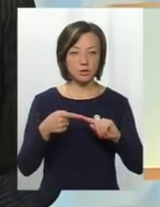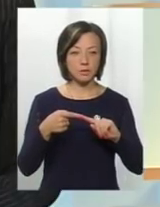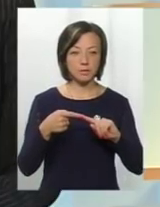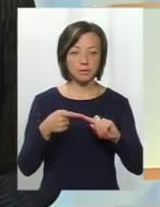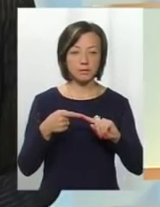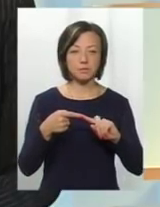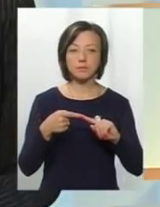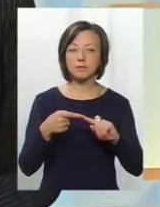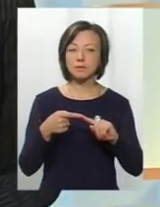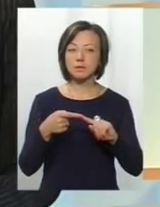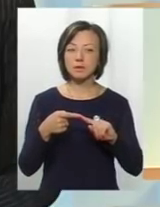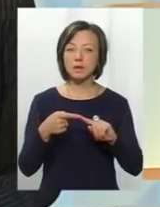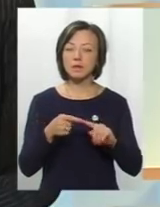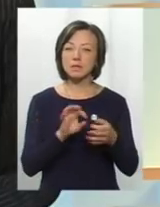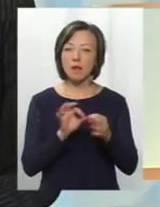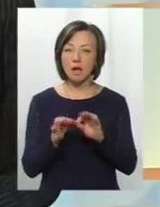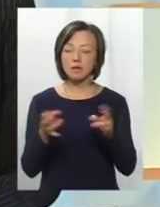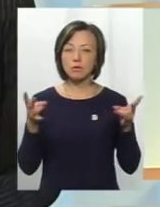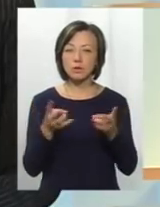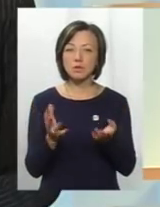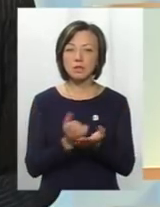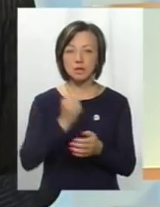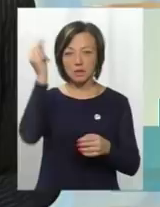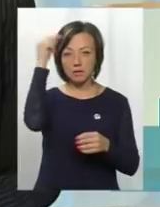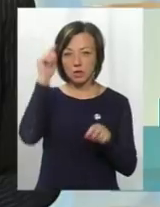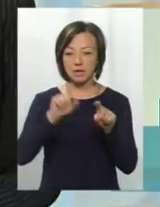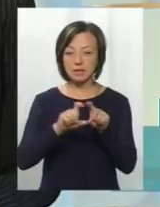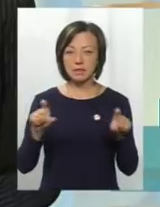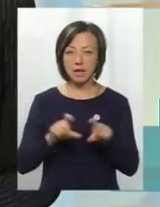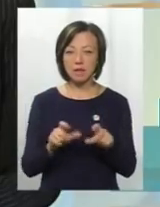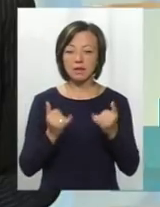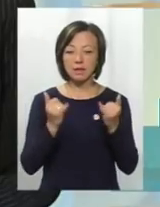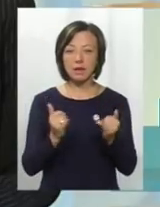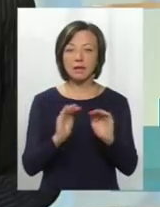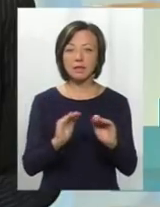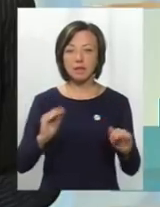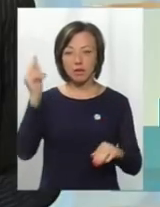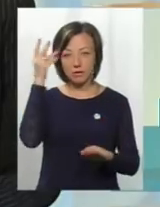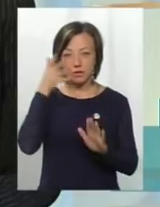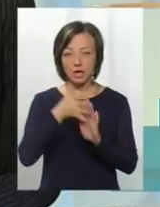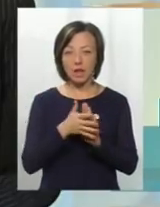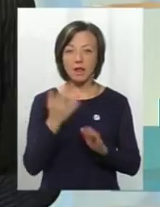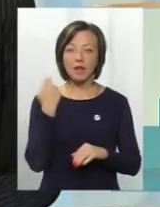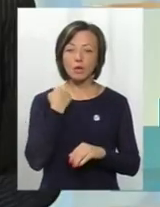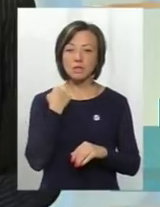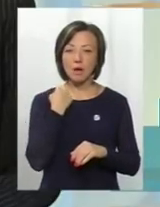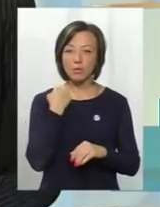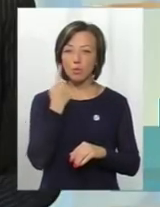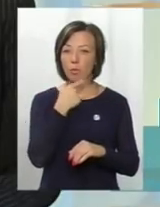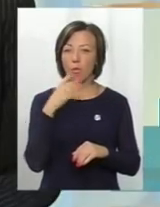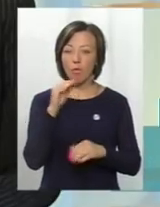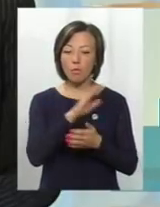Перша складність полягає в тому, що необхідно знайти навчальні заклади для дітей, які вивчали поглиблено іноземну мову, щоб вони могли